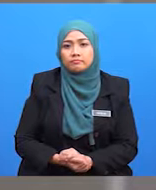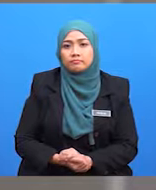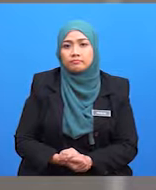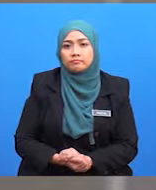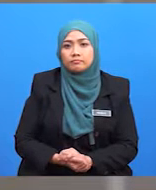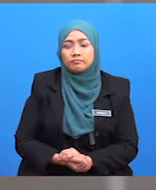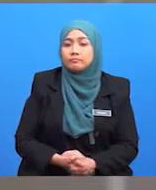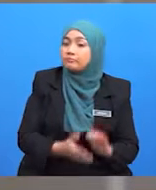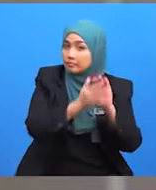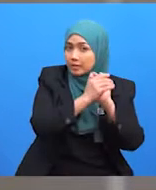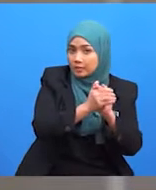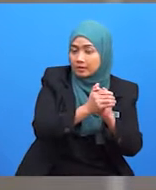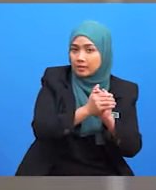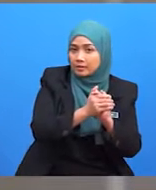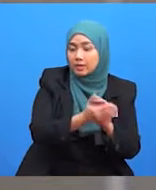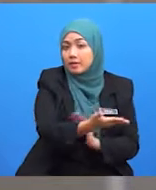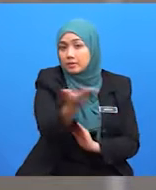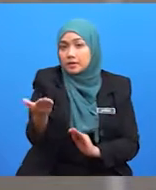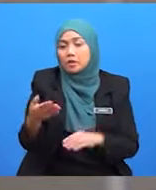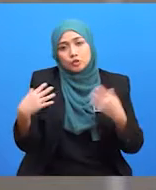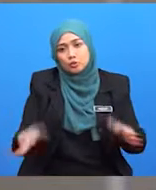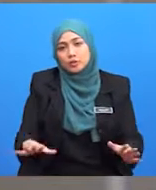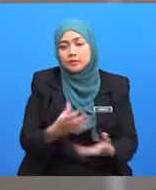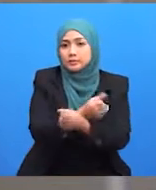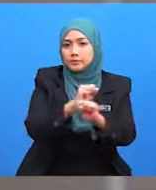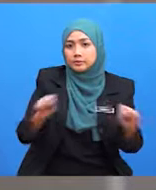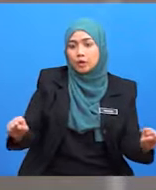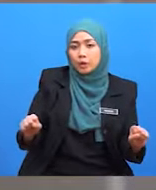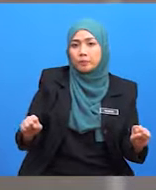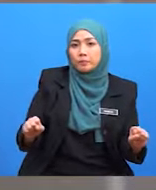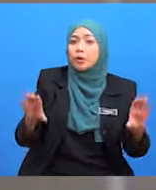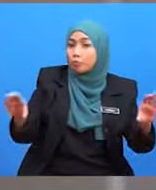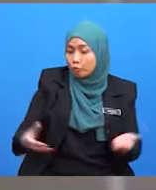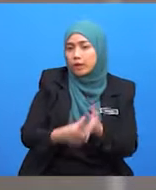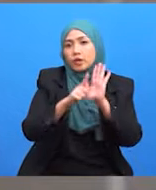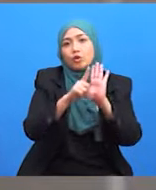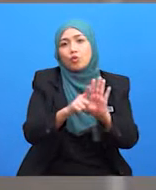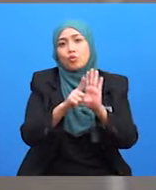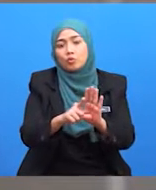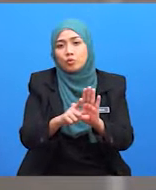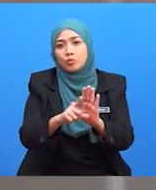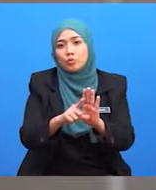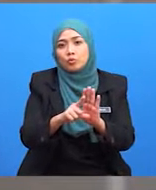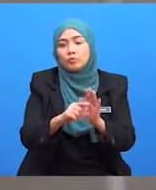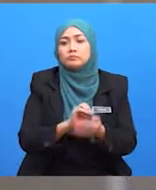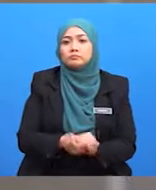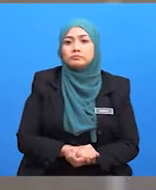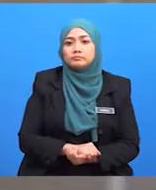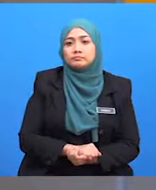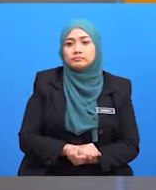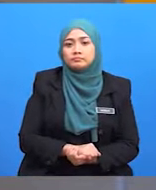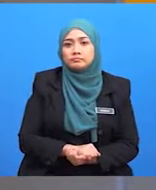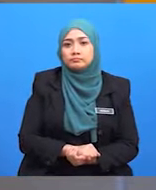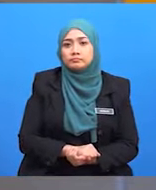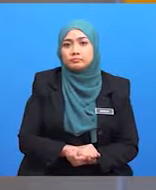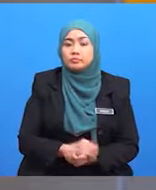Tahniah, anda sudah selesai menjalankan tugas menghasilkan logo bagi School Enterprise College Vocational.